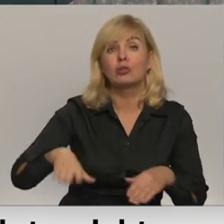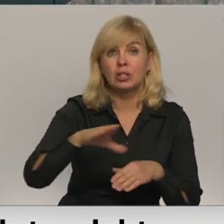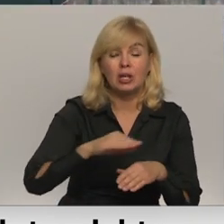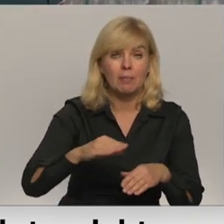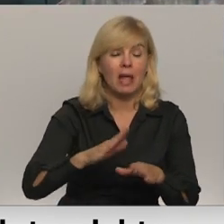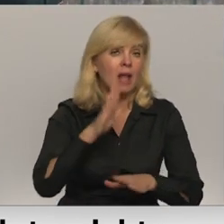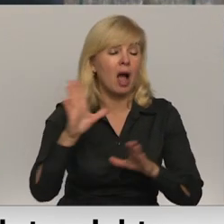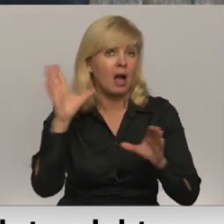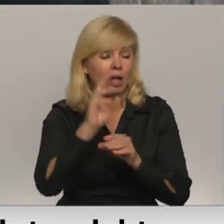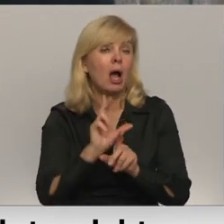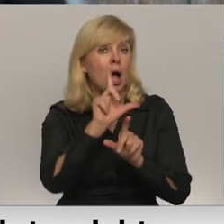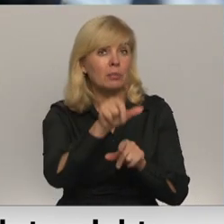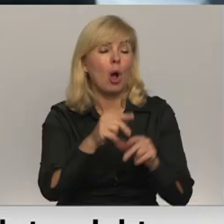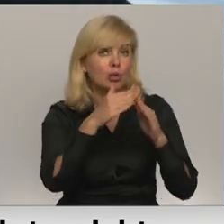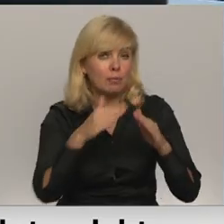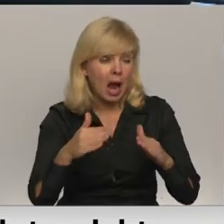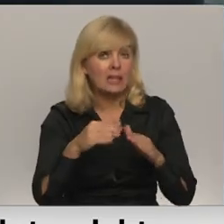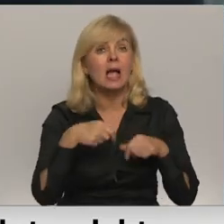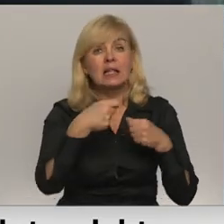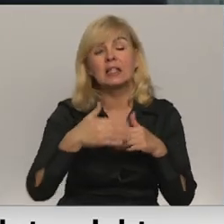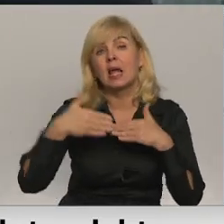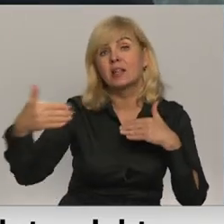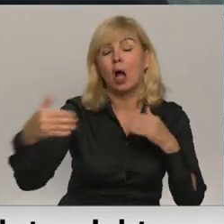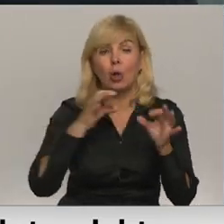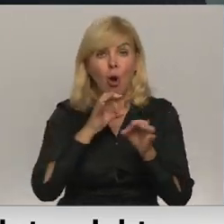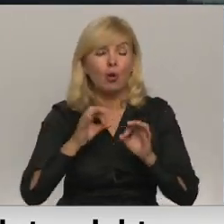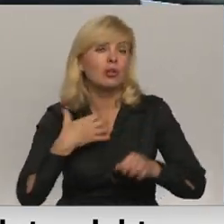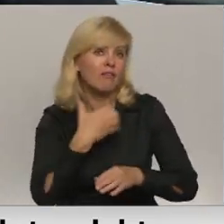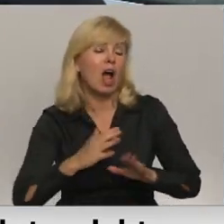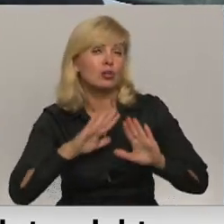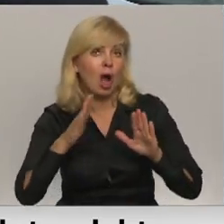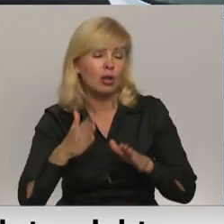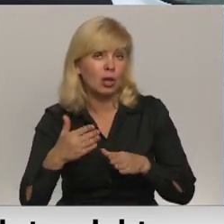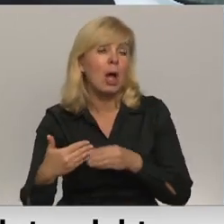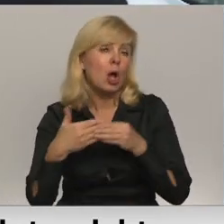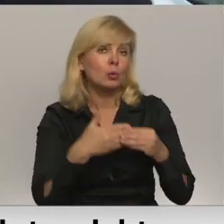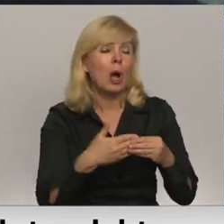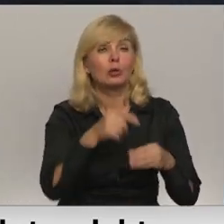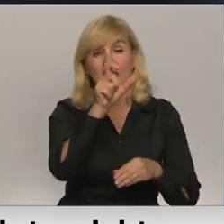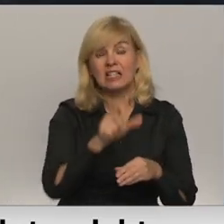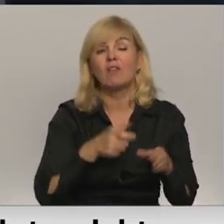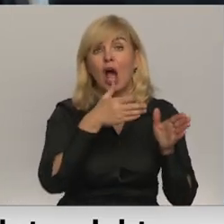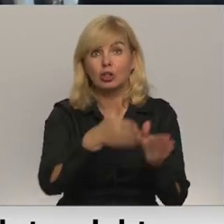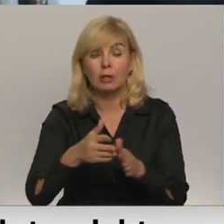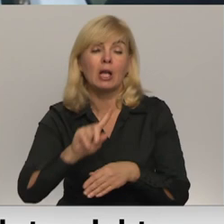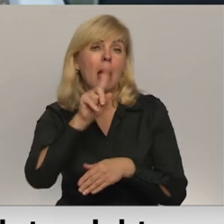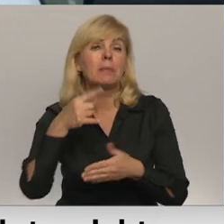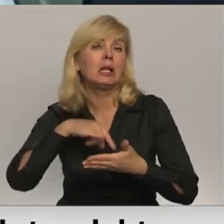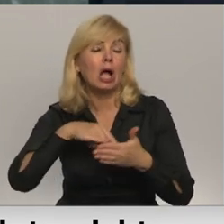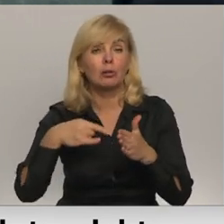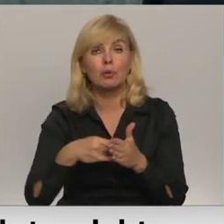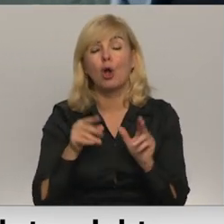garumā, dodoties uz mājām sniedzot atālinātas konsultācijas, kā arī vaidzības gadījumā nogadāja cilvēku slimnīcā. Šajā pilotprojektā